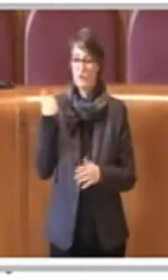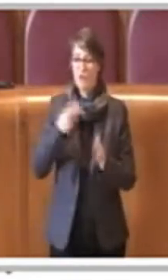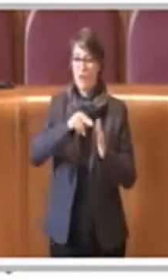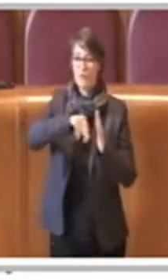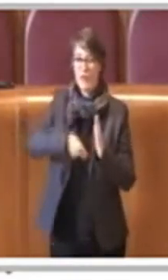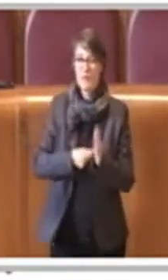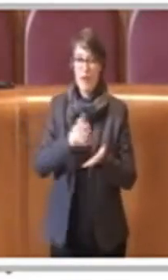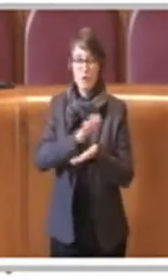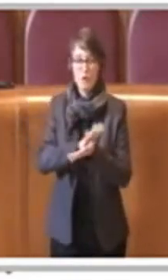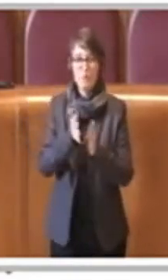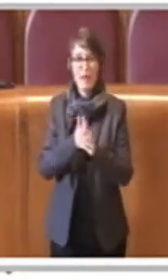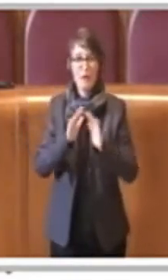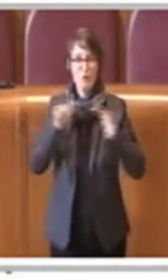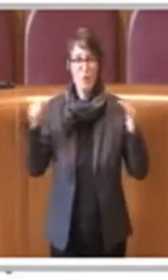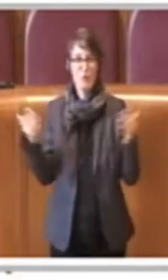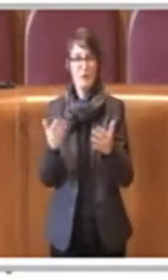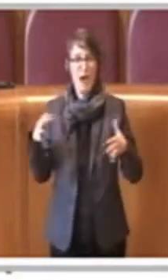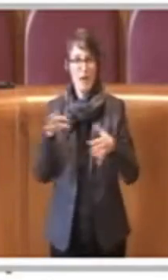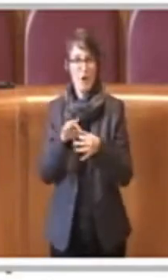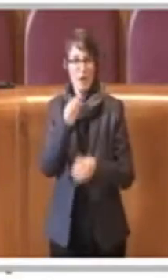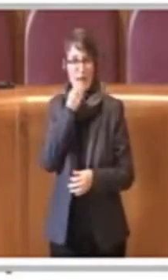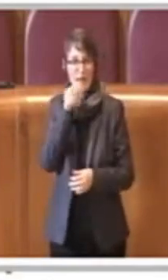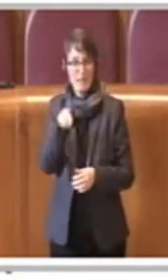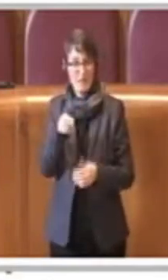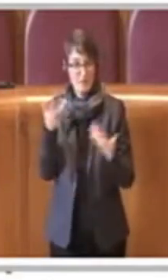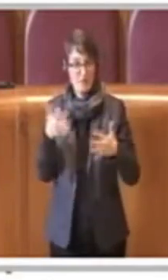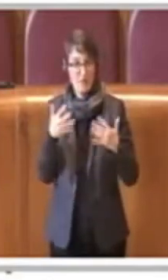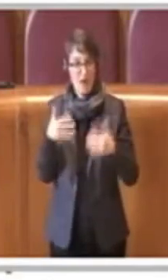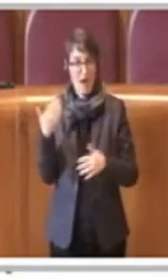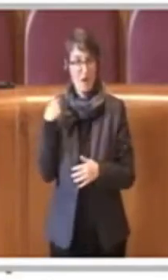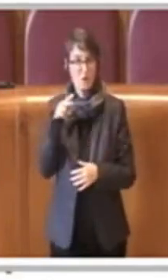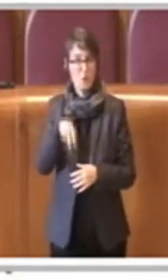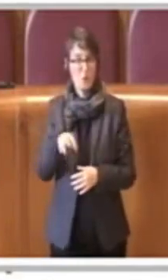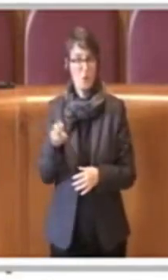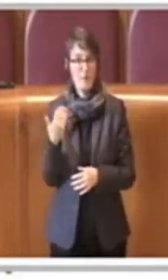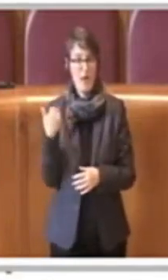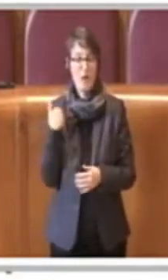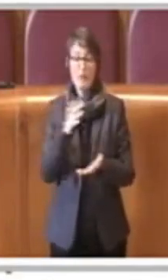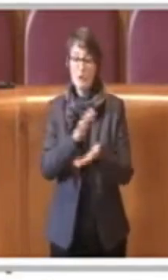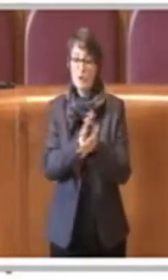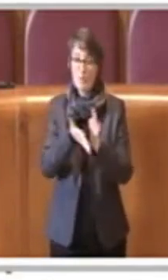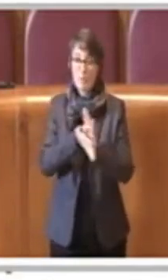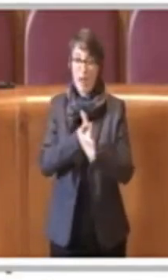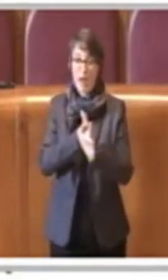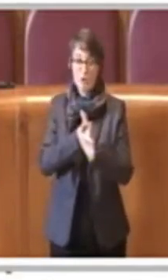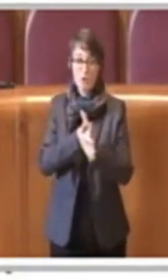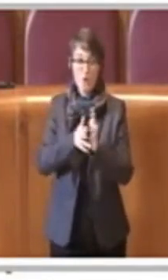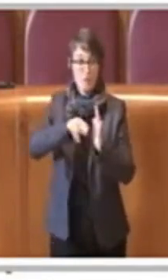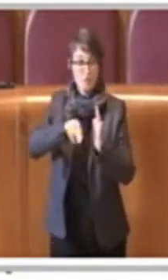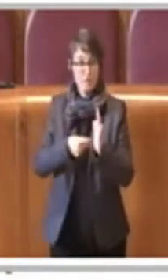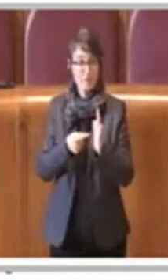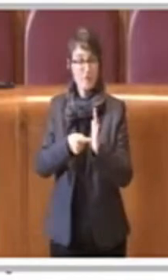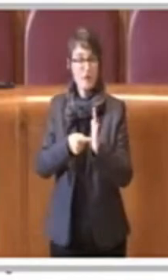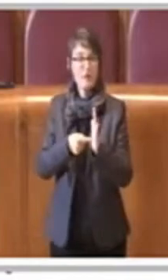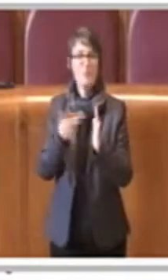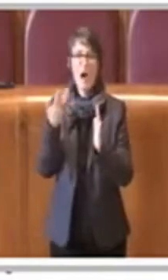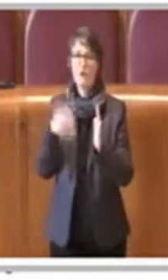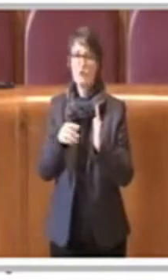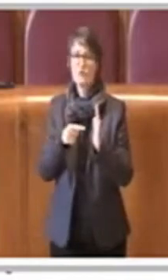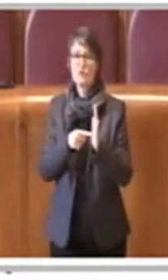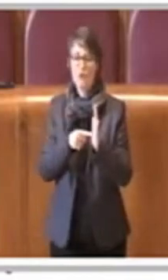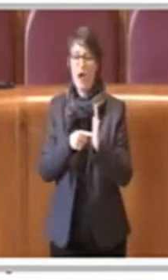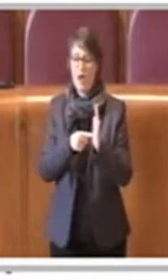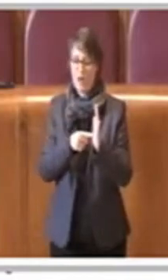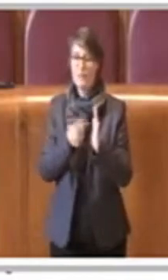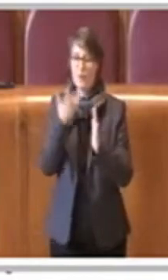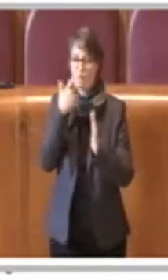in qualche modo ovviamente diciamo questo patto in sé promuove ovviamente dei